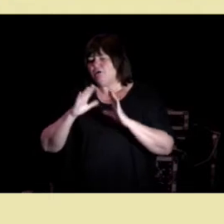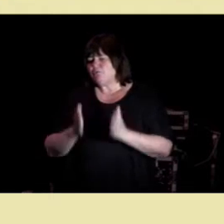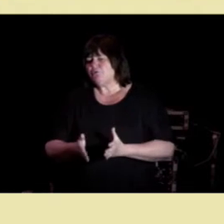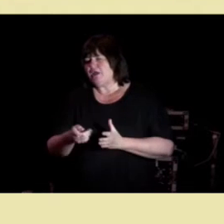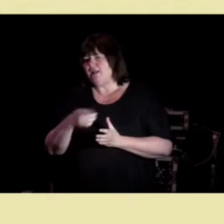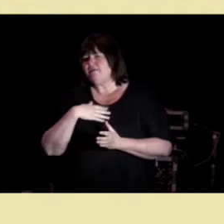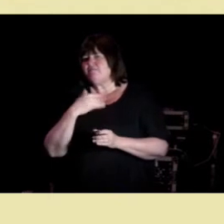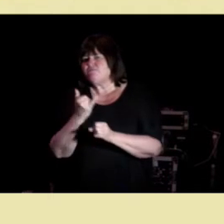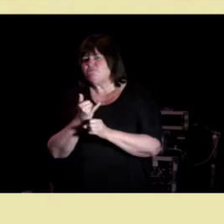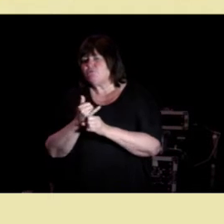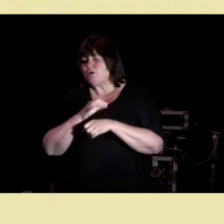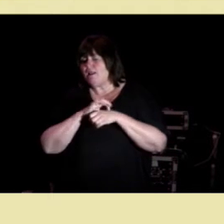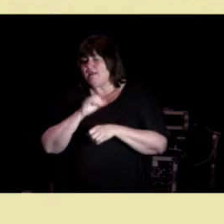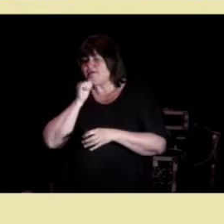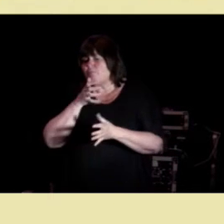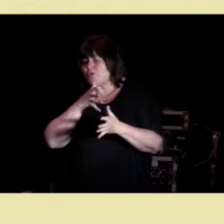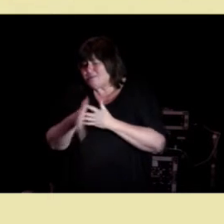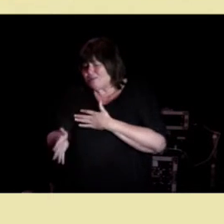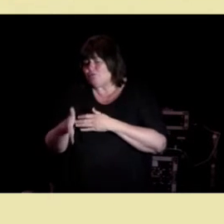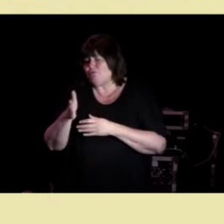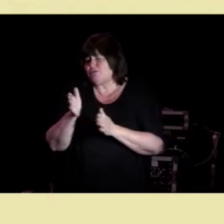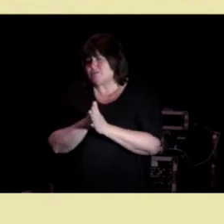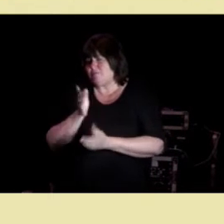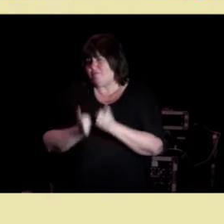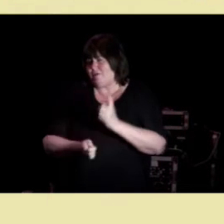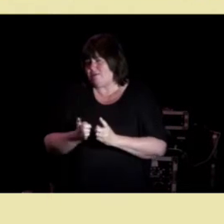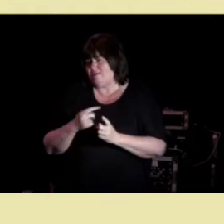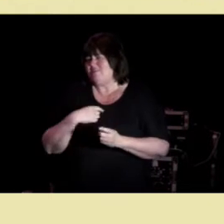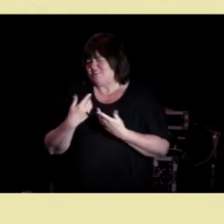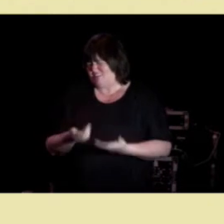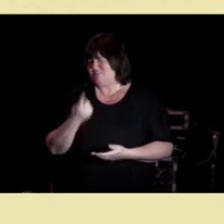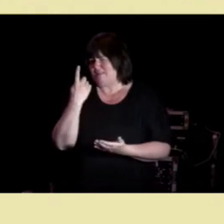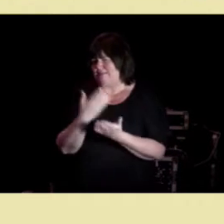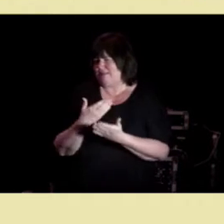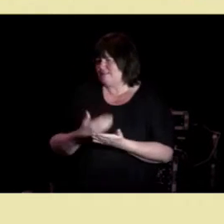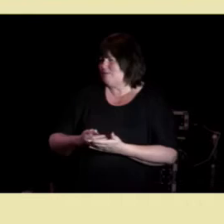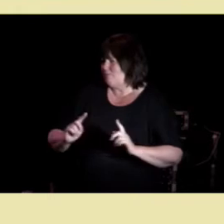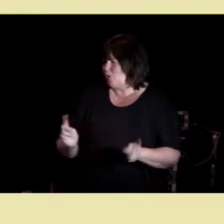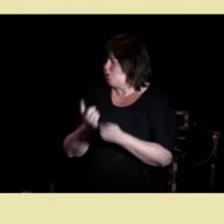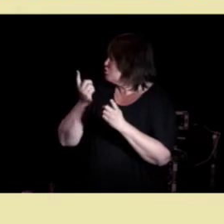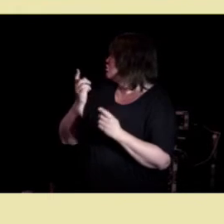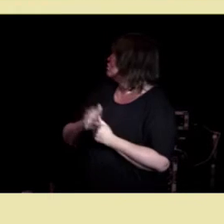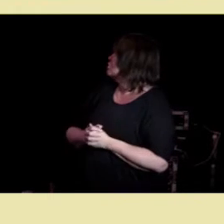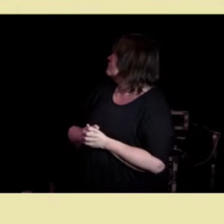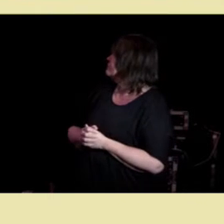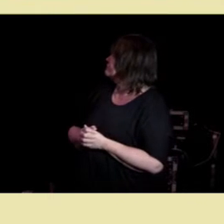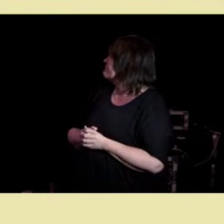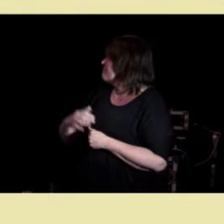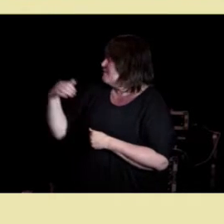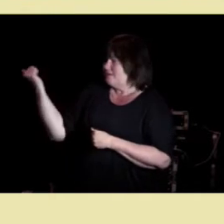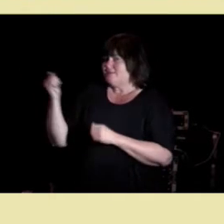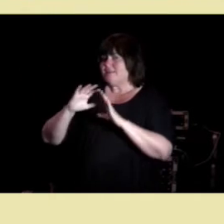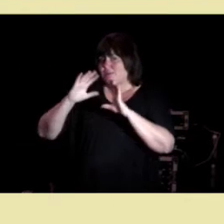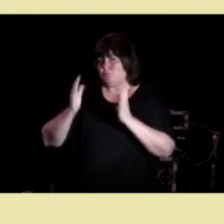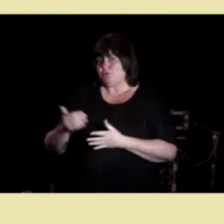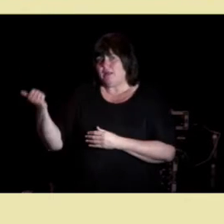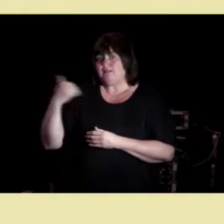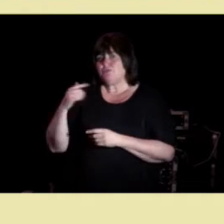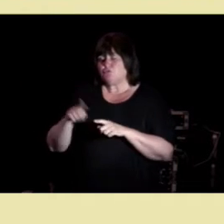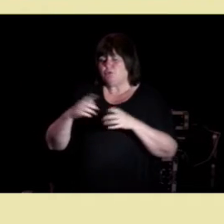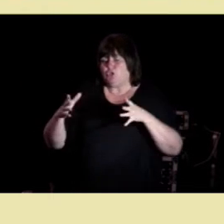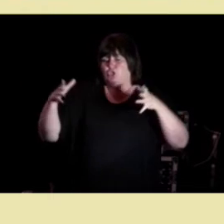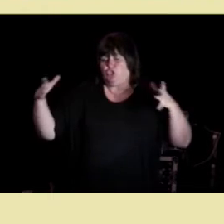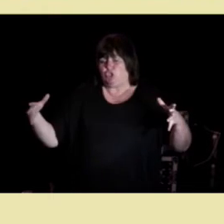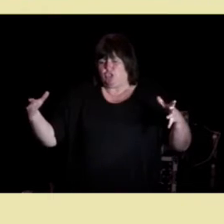gjennomføre samvalg jeg skal her bare vise et eksempel helt kort i denne modellen som begynner ytterst i figuren